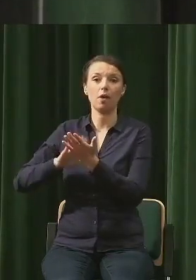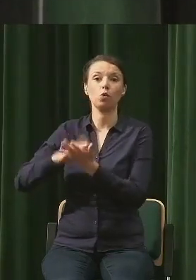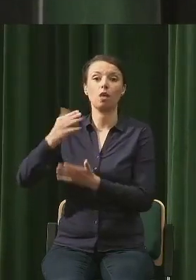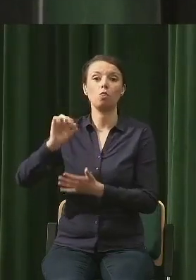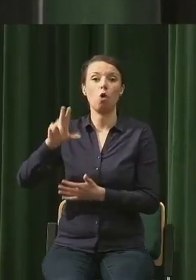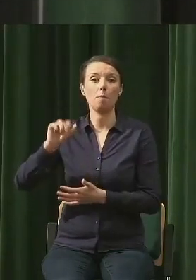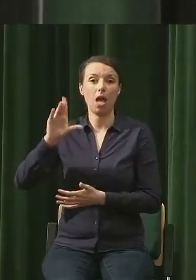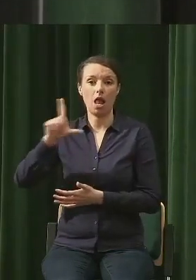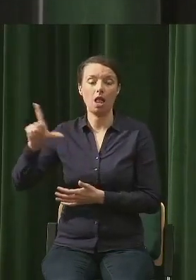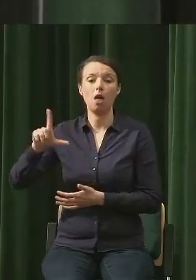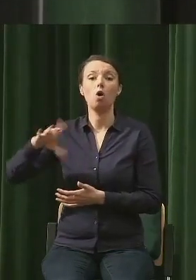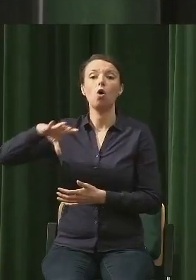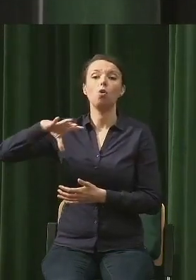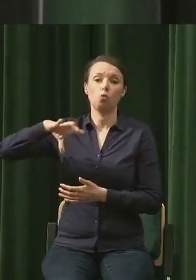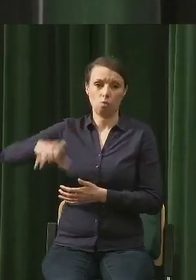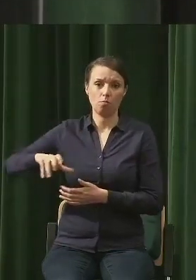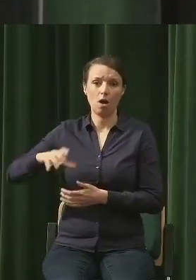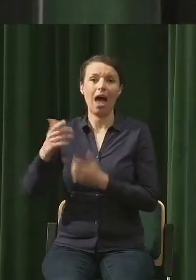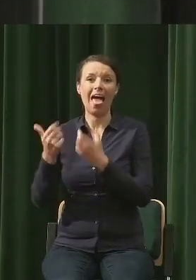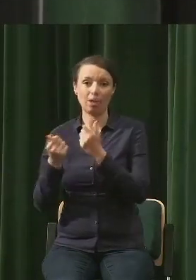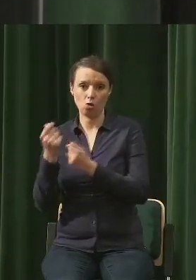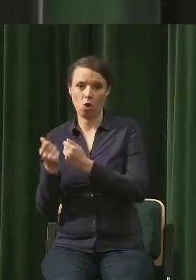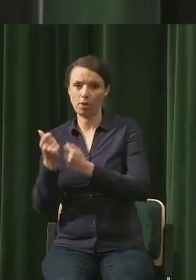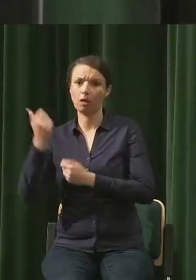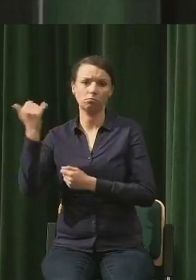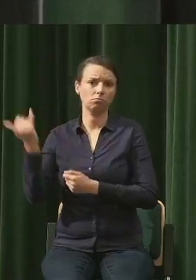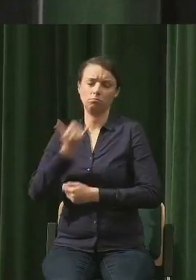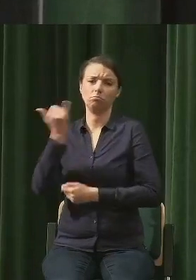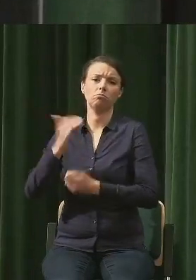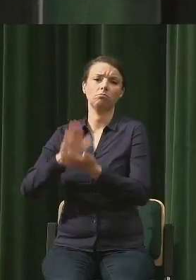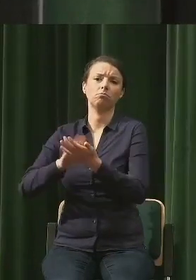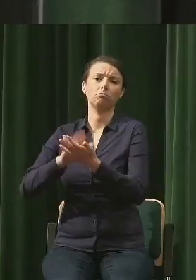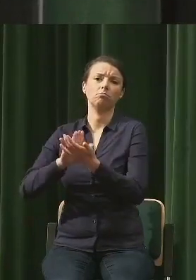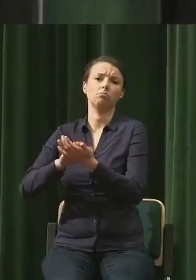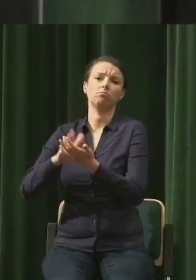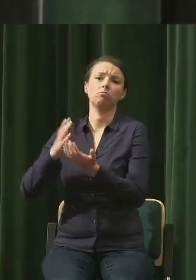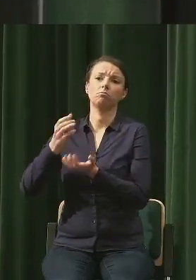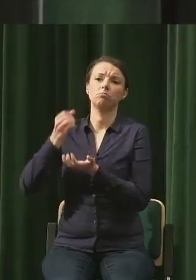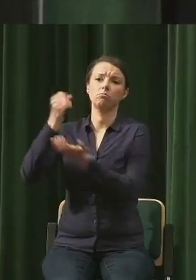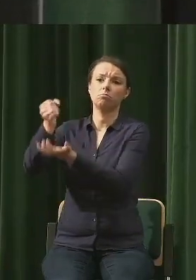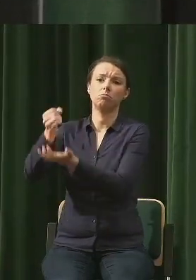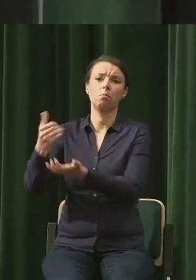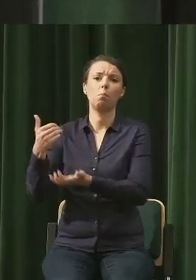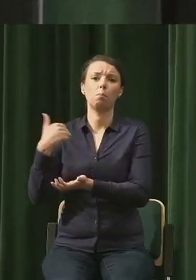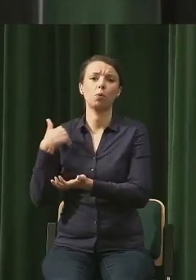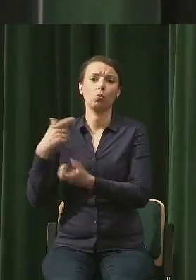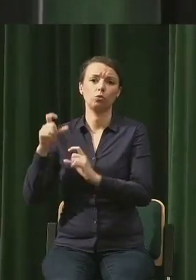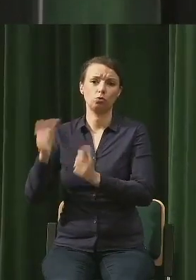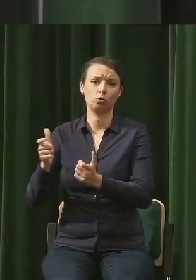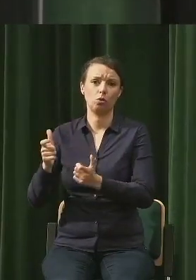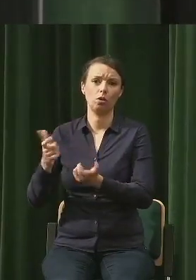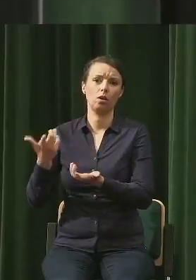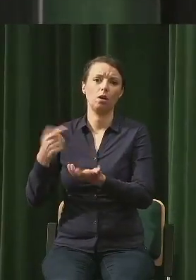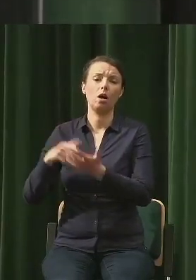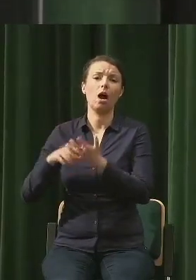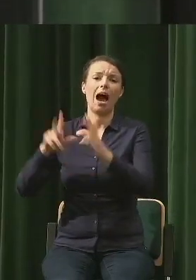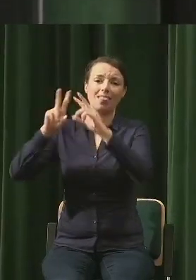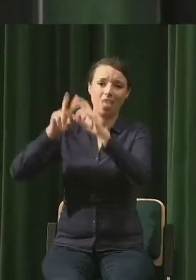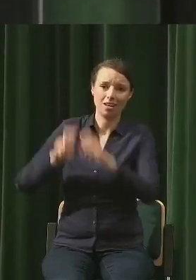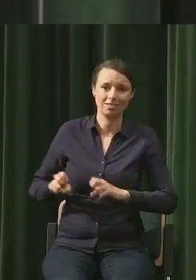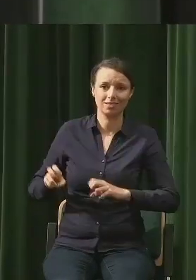każdym razem za analizę tego, dlaczego ta